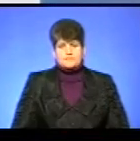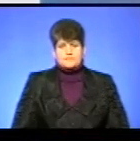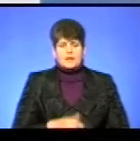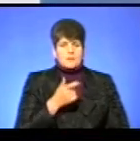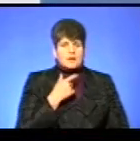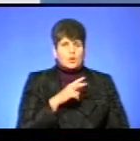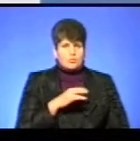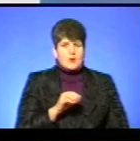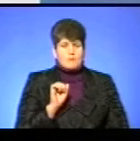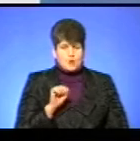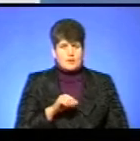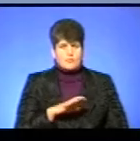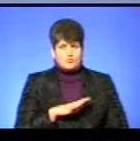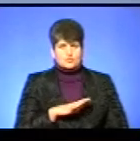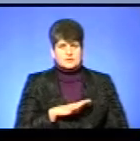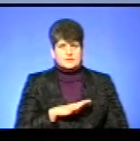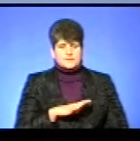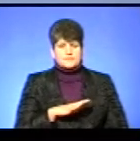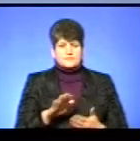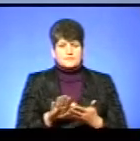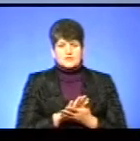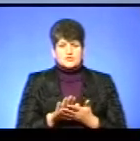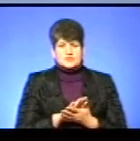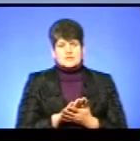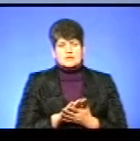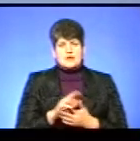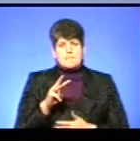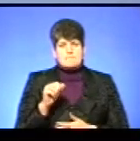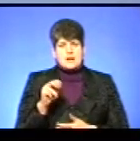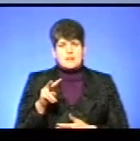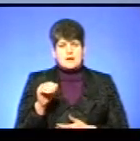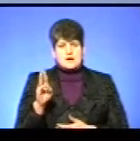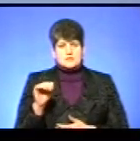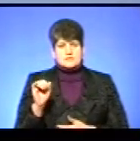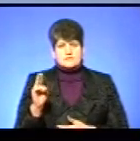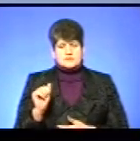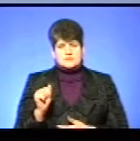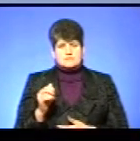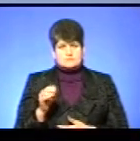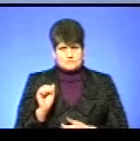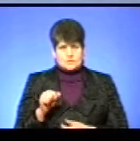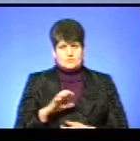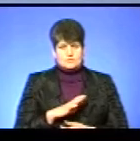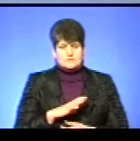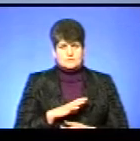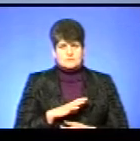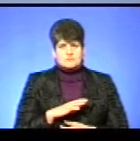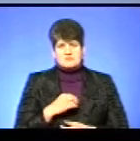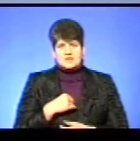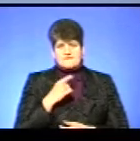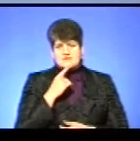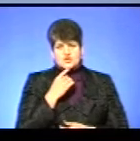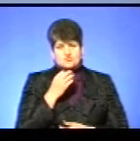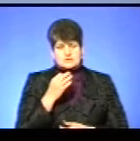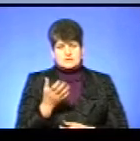могла бути диратизація на Малашівецькому сміттєзвалищі причиною загибелі Мартинів, Сріблястих? Ну, мені важко